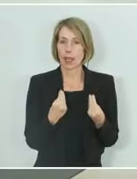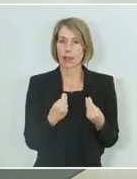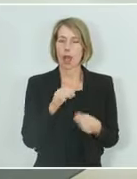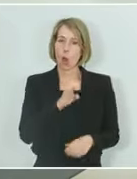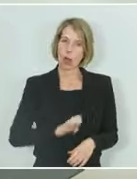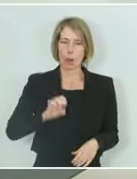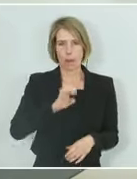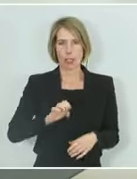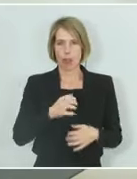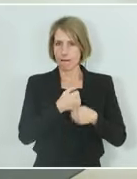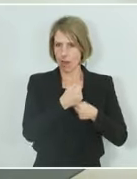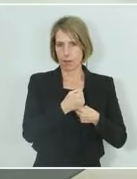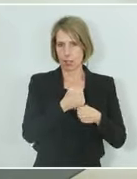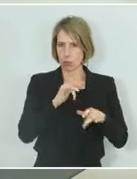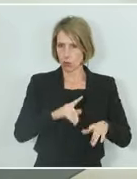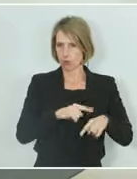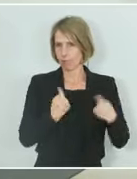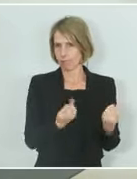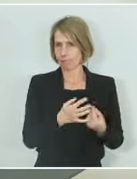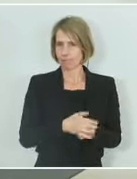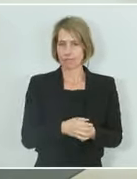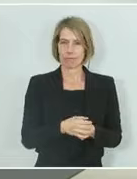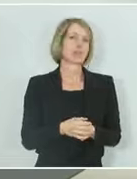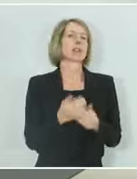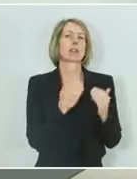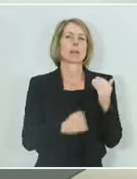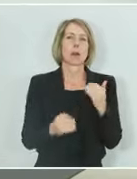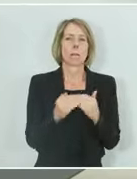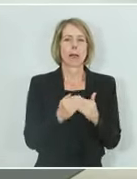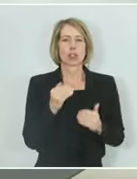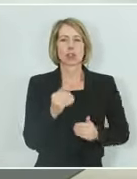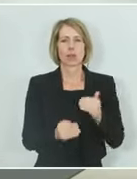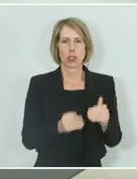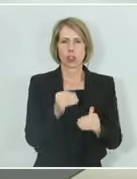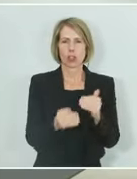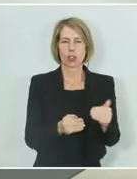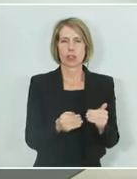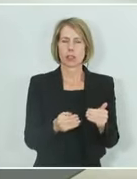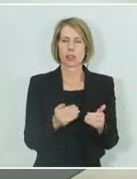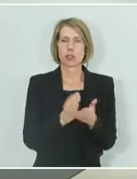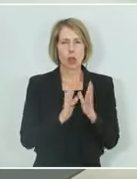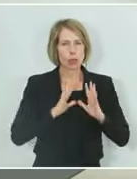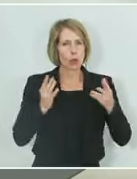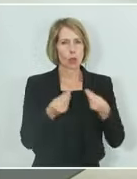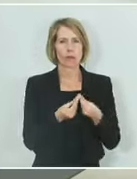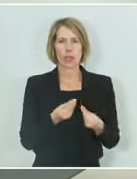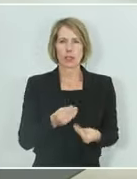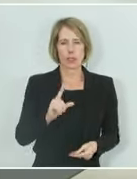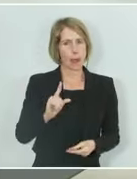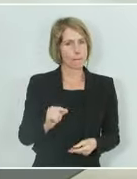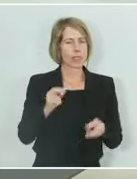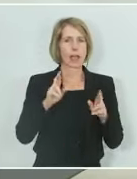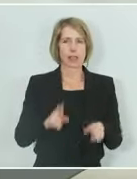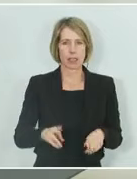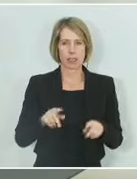mit den am meisten fortgeschrittenen und umfassenden Minderheitenrechten, nicht nur in